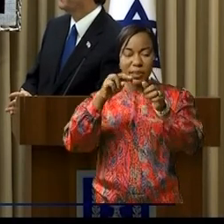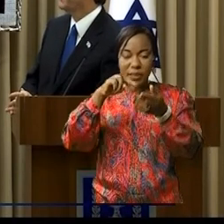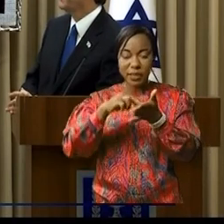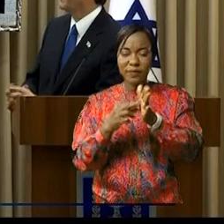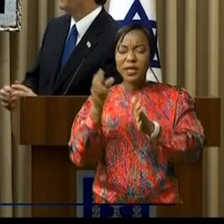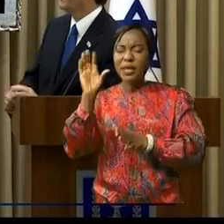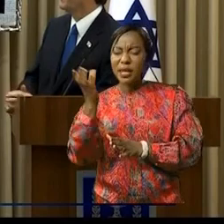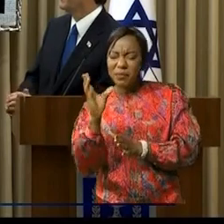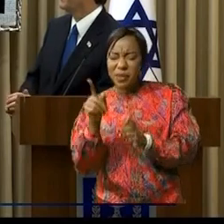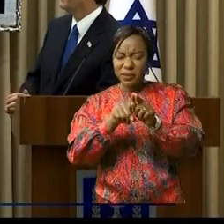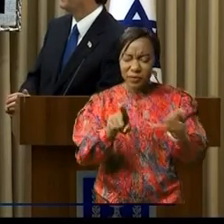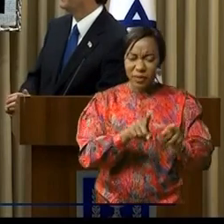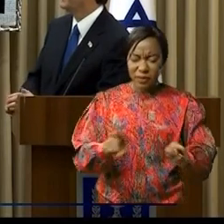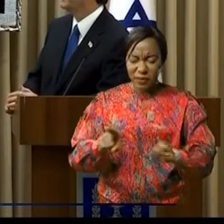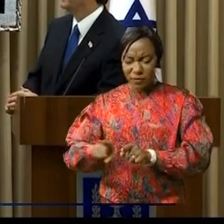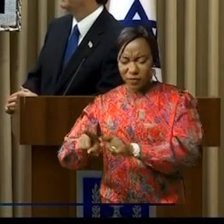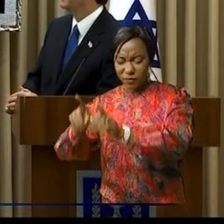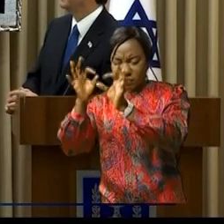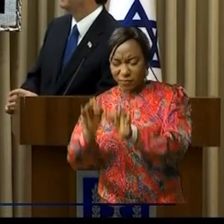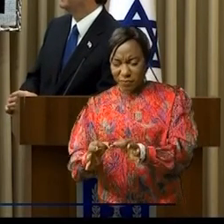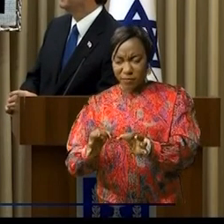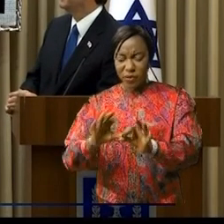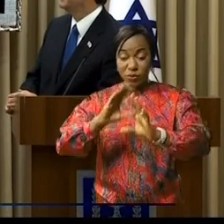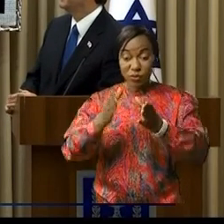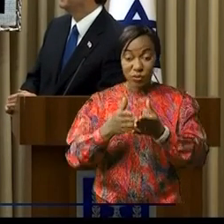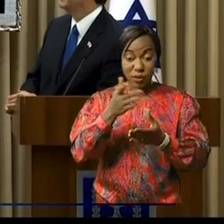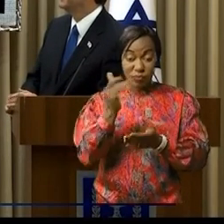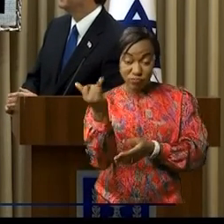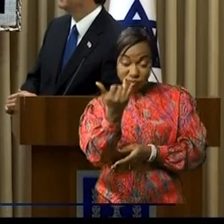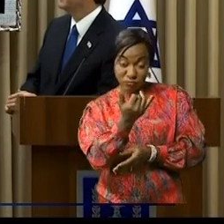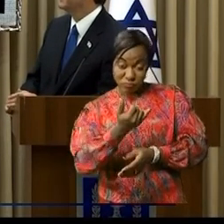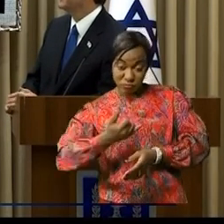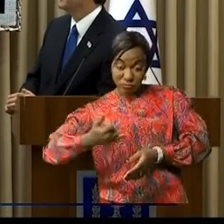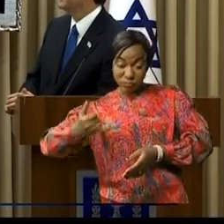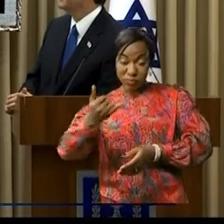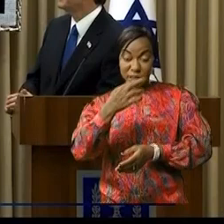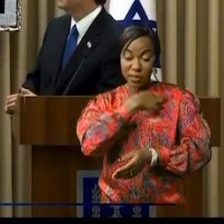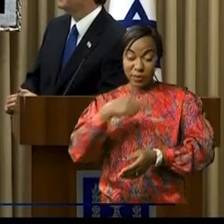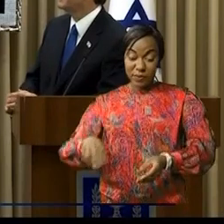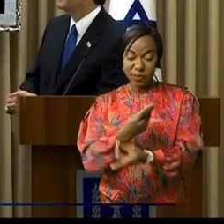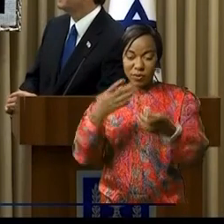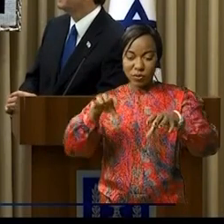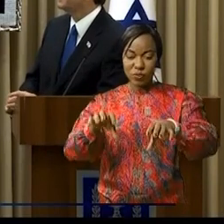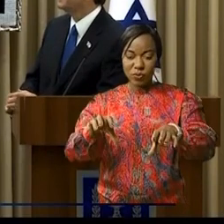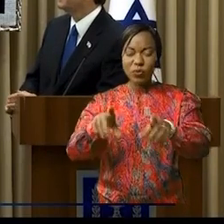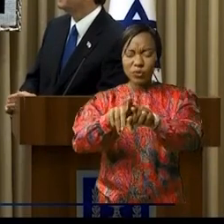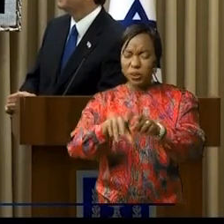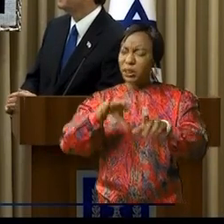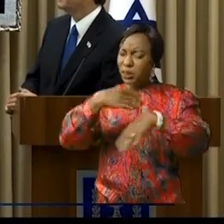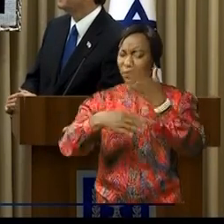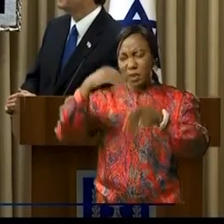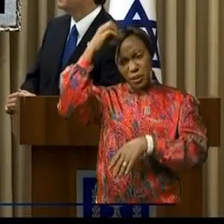différentes et ceux qui étaient là, qui étaient tracés, qui représentaient la République démocratique du Congo, étaient vraiment faits naturellement.